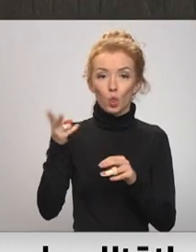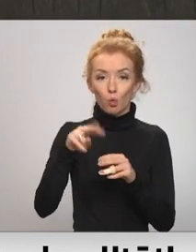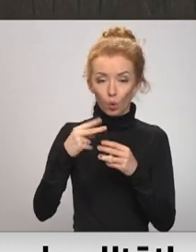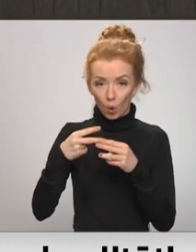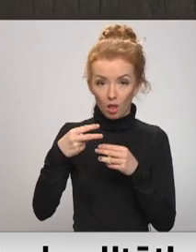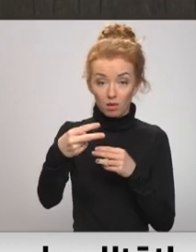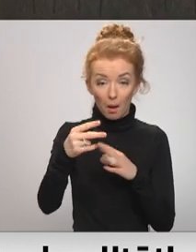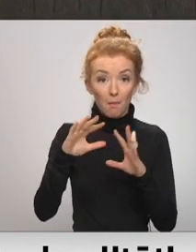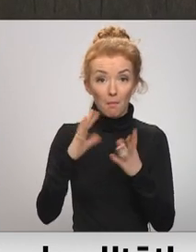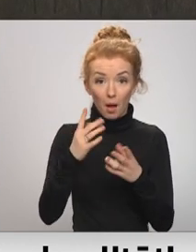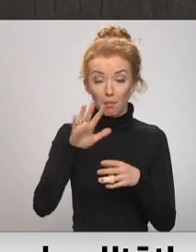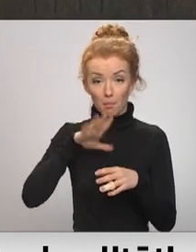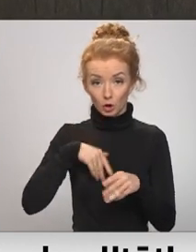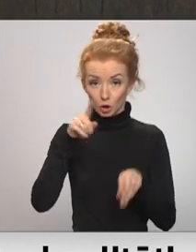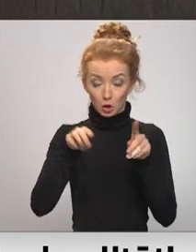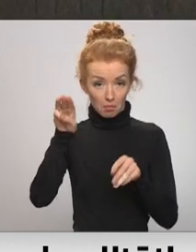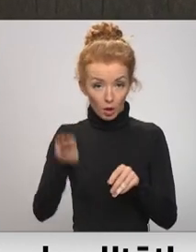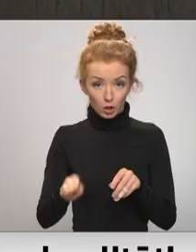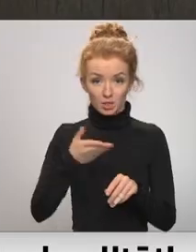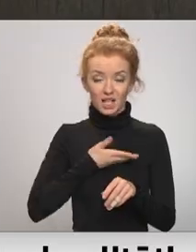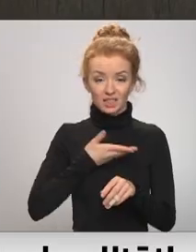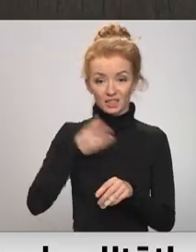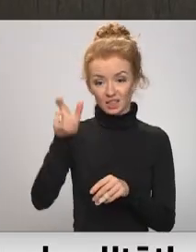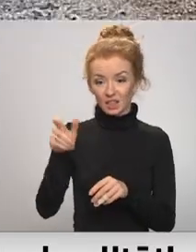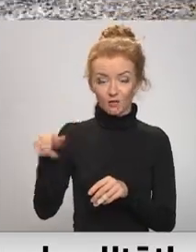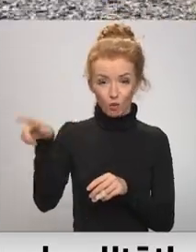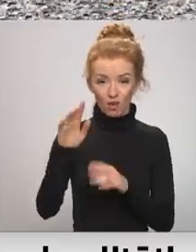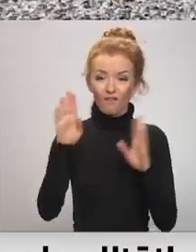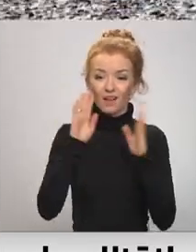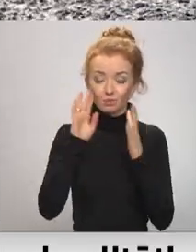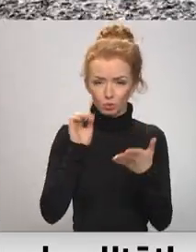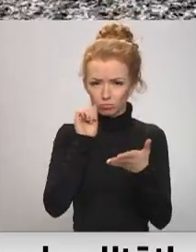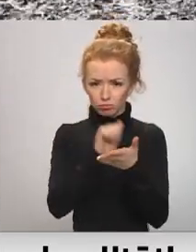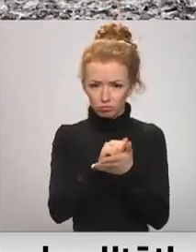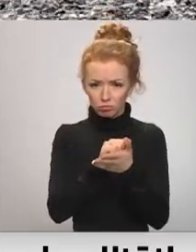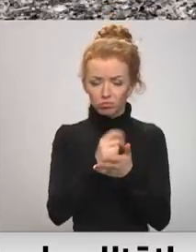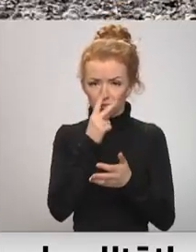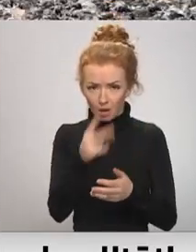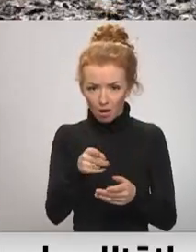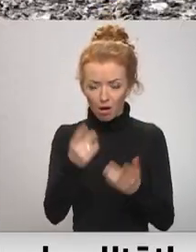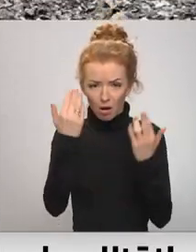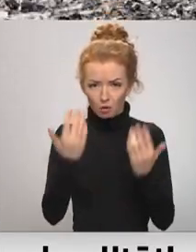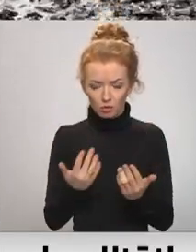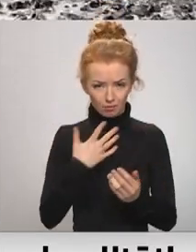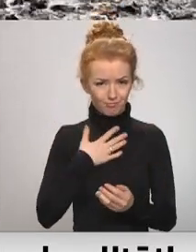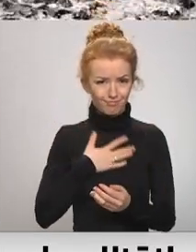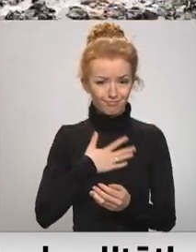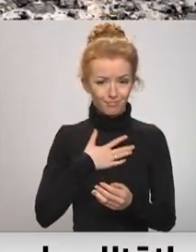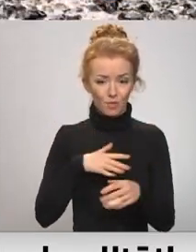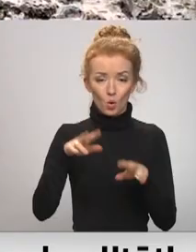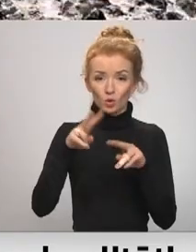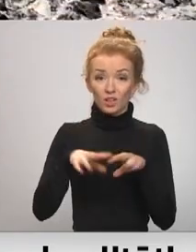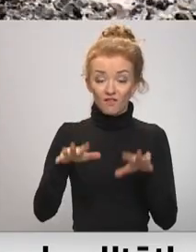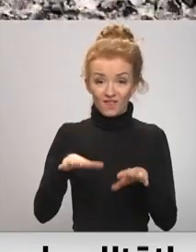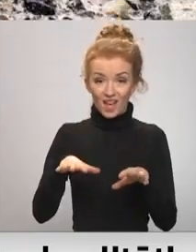apstrāde. Tomēr jau pēc pāris menšiem iedzīvotāja sociālajā vietnē Facebook norādījusi paveikto darbu slikto kvalitāti. Uz vietas